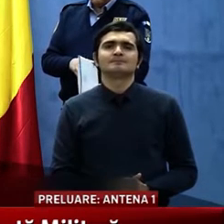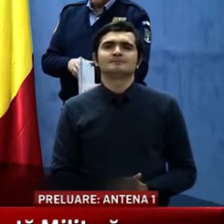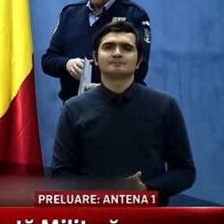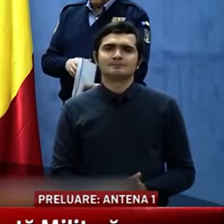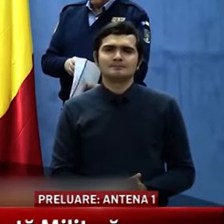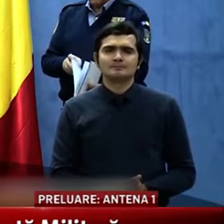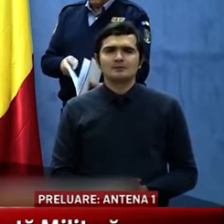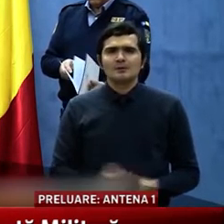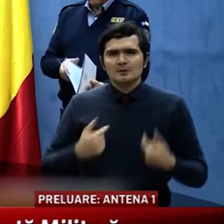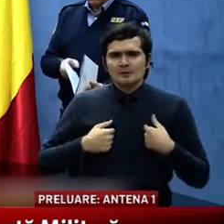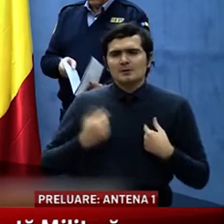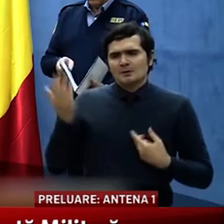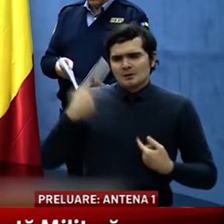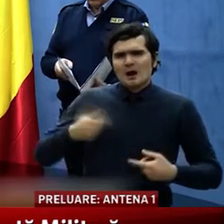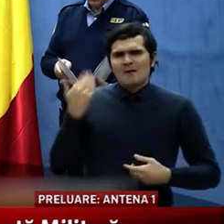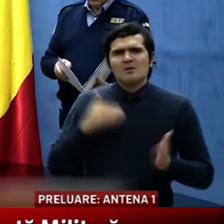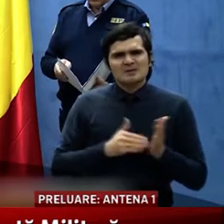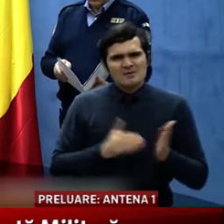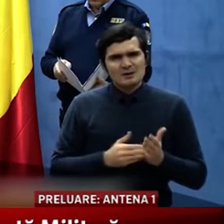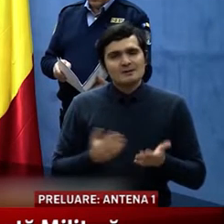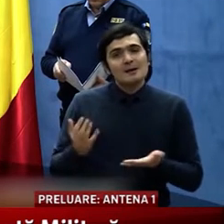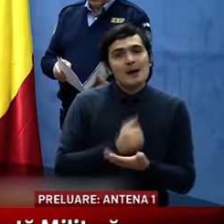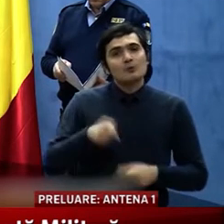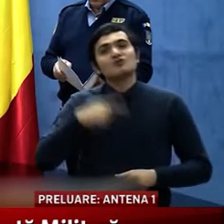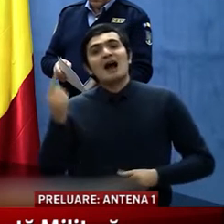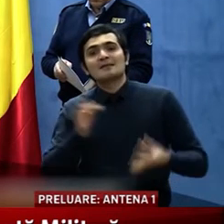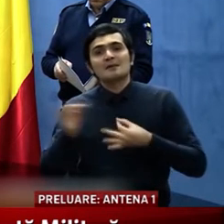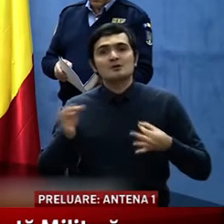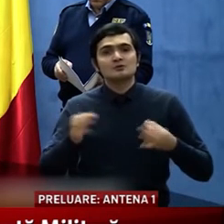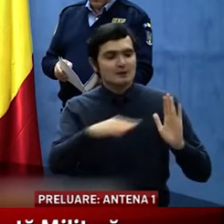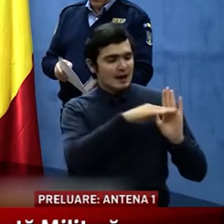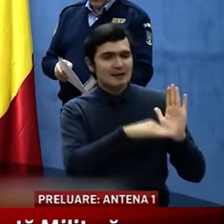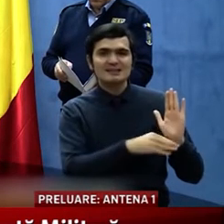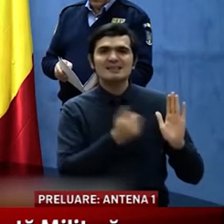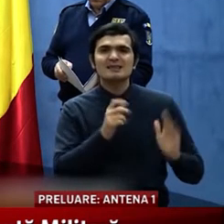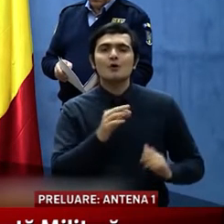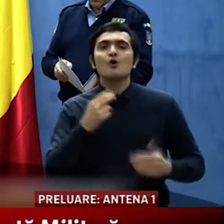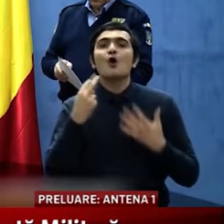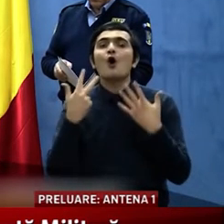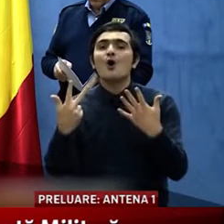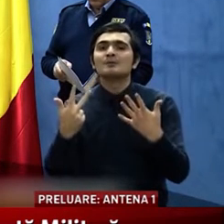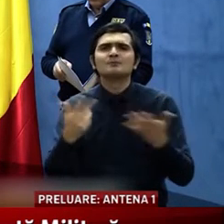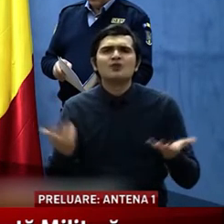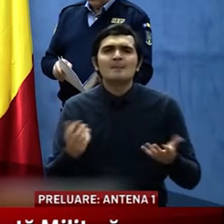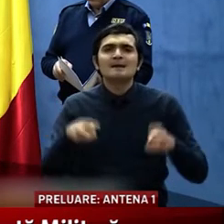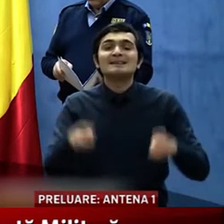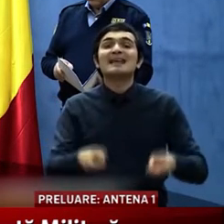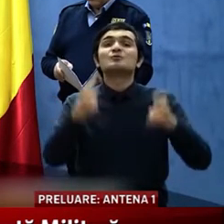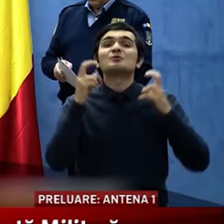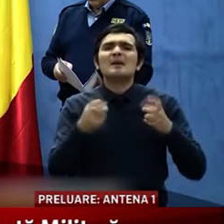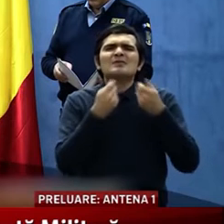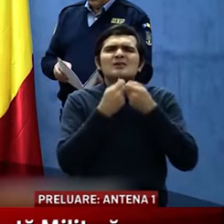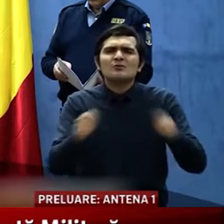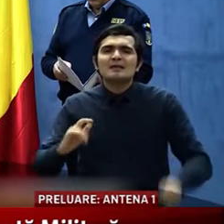Am fost nevoiți să mai luăm o măsură prevăzută în articolul 8. Se suspendă toate zborurile